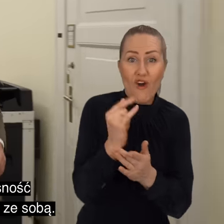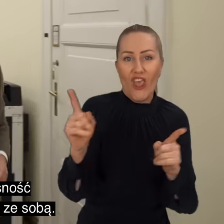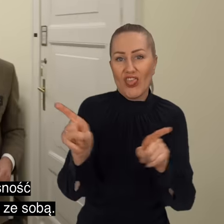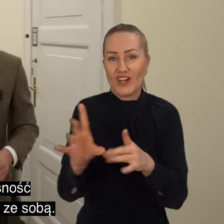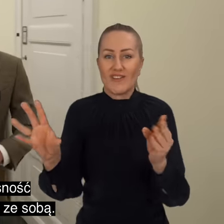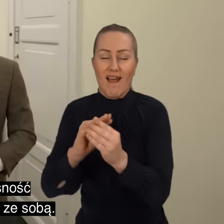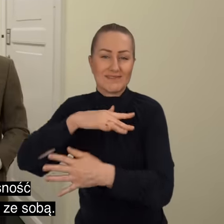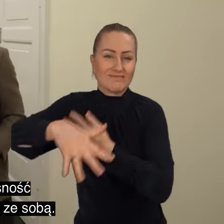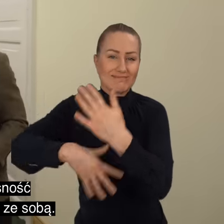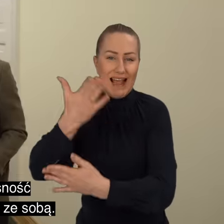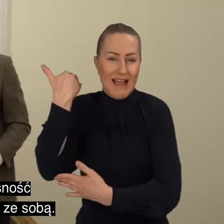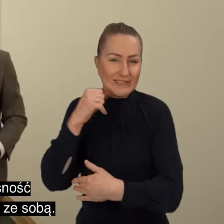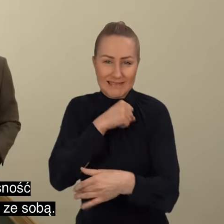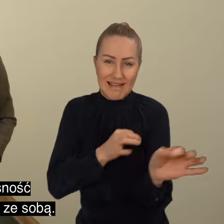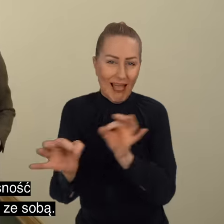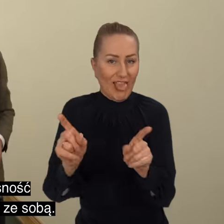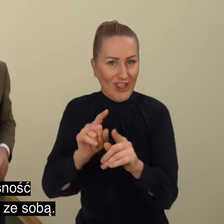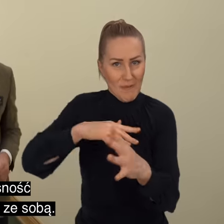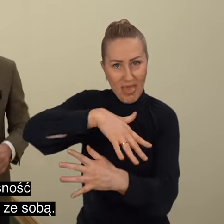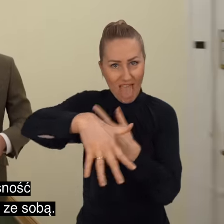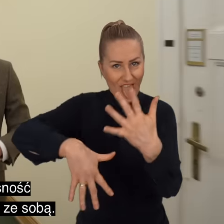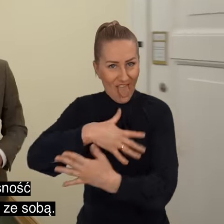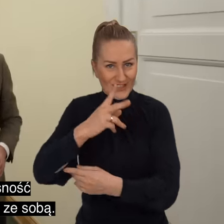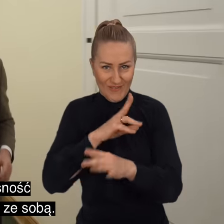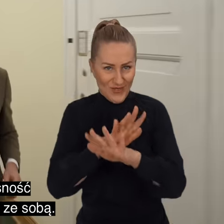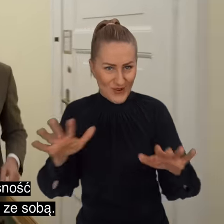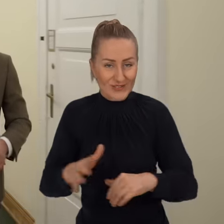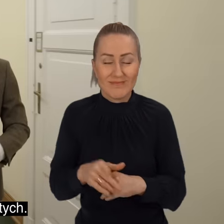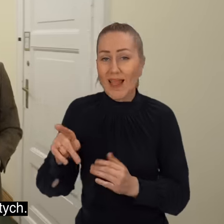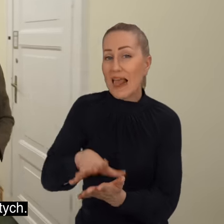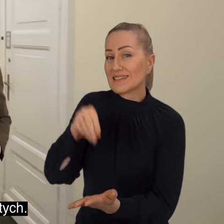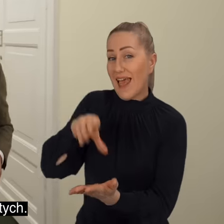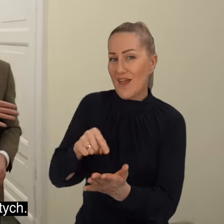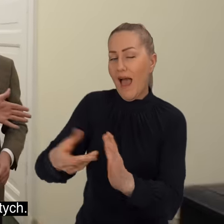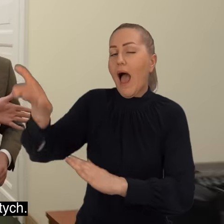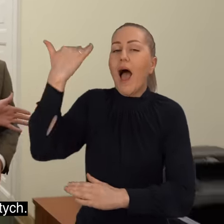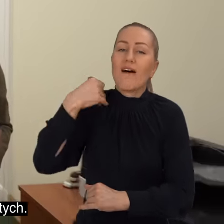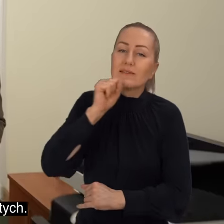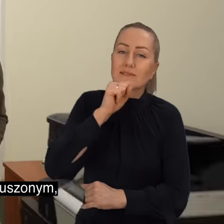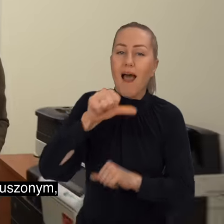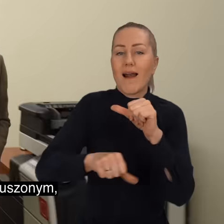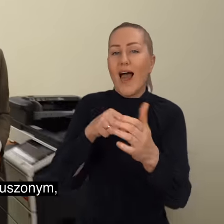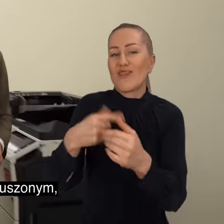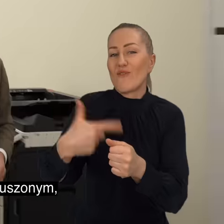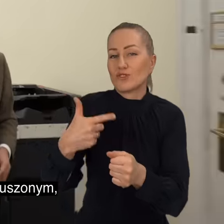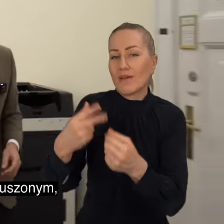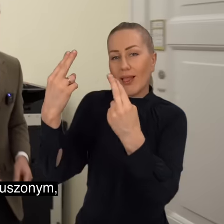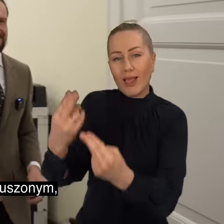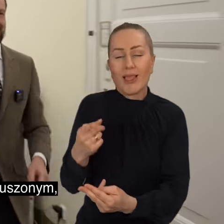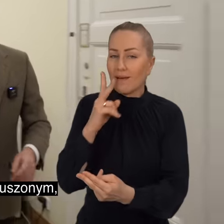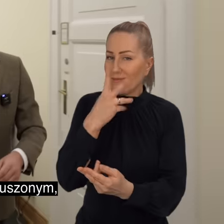starodawność historia łączy się ze sobą. Tu są kserokopiarki z lat dwudziestych. Widzicie Państwo